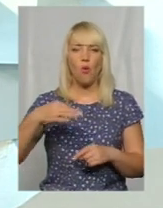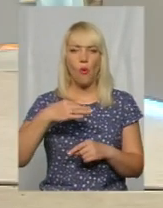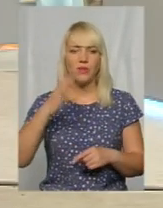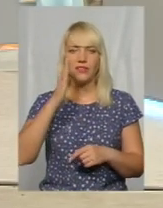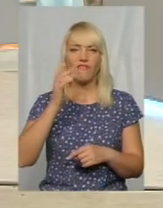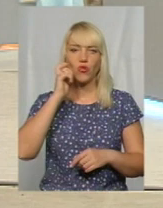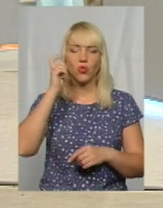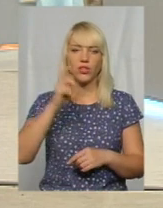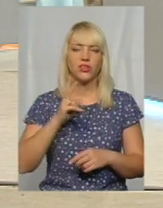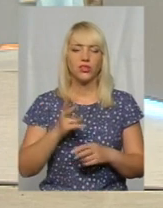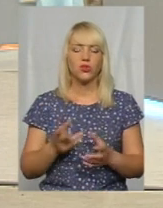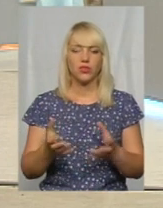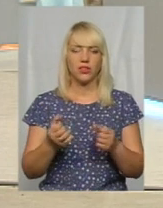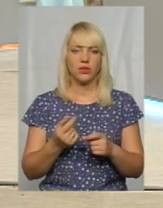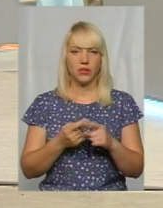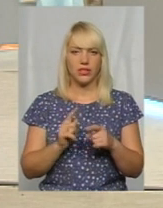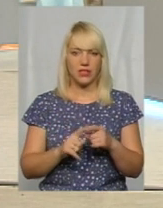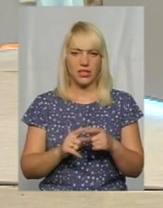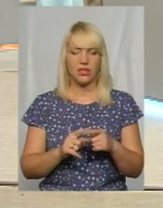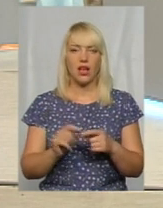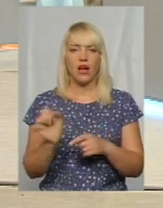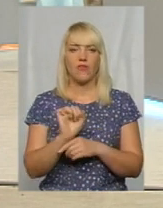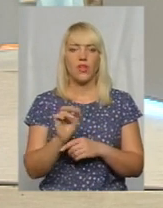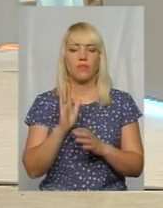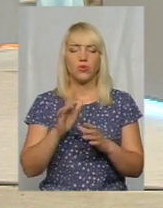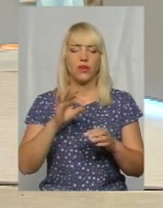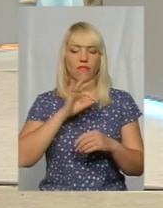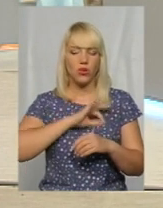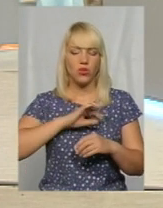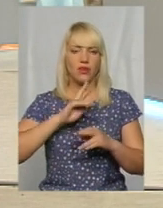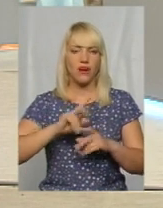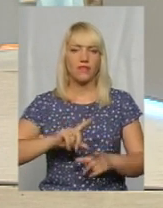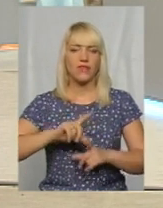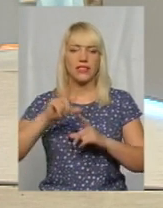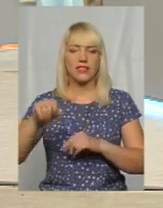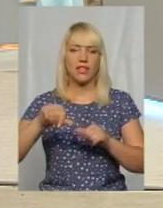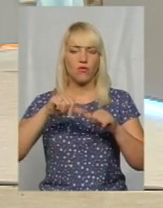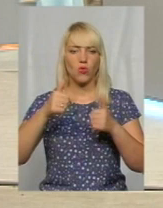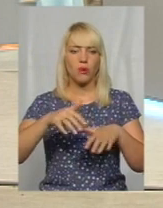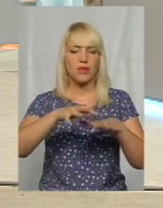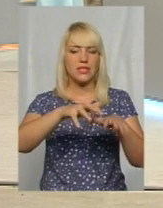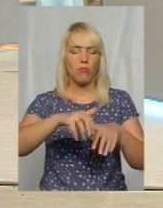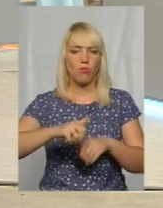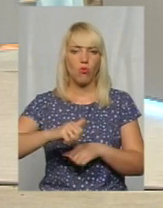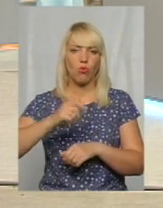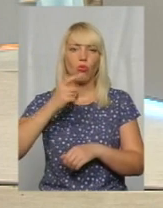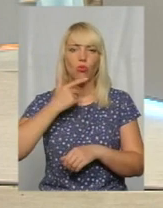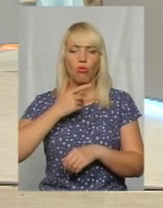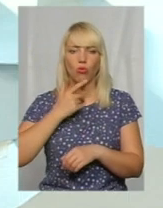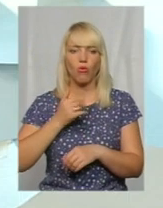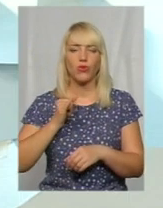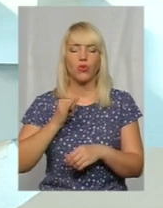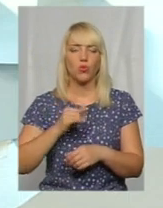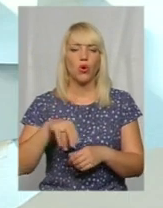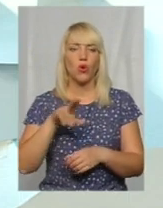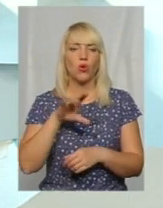доноромобіль, який буде використовуватись як виїзна форма забору крові у донорів